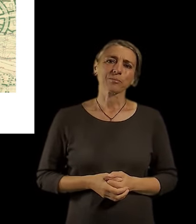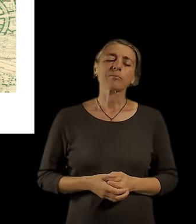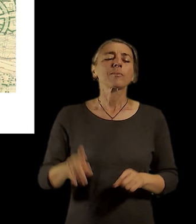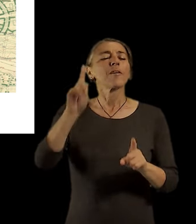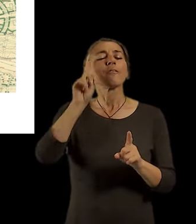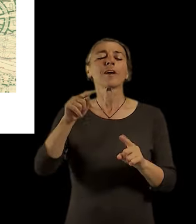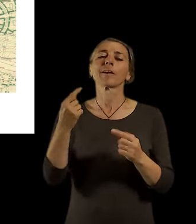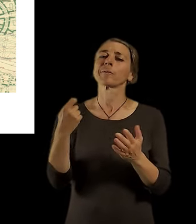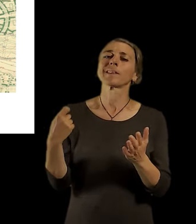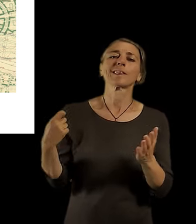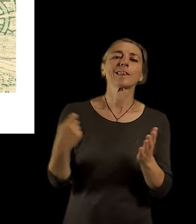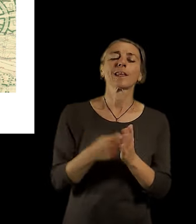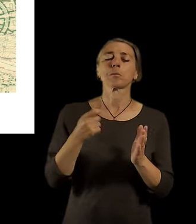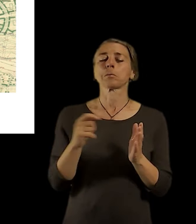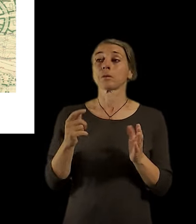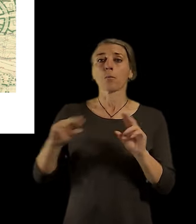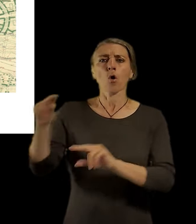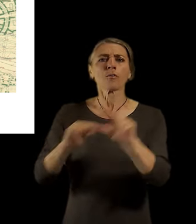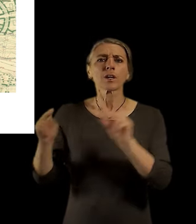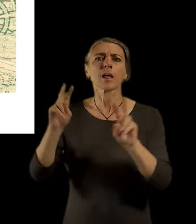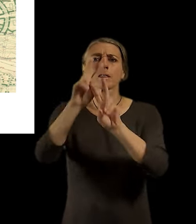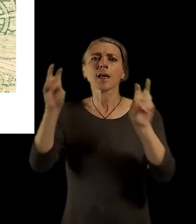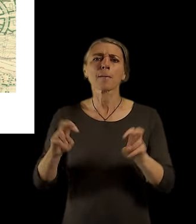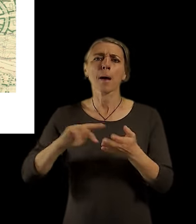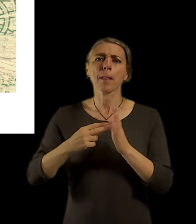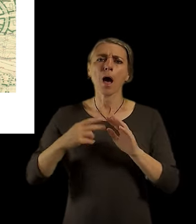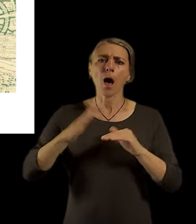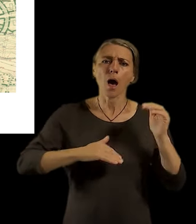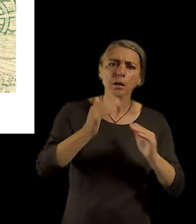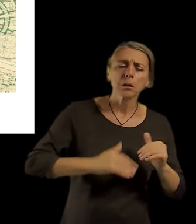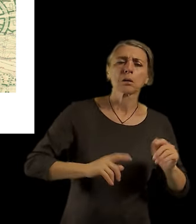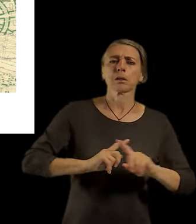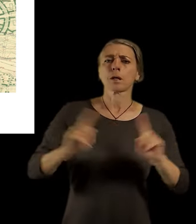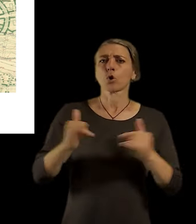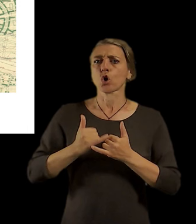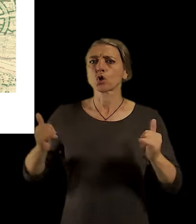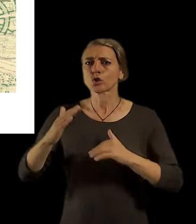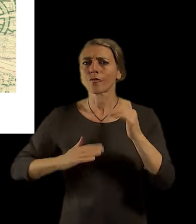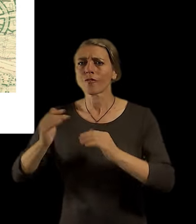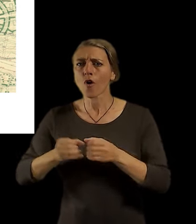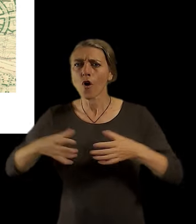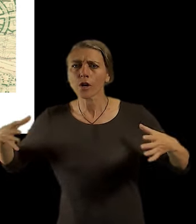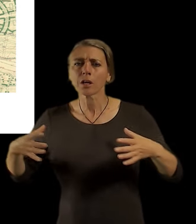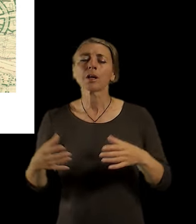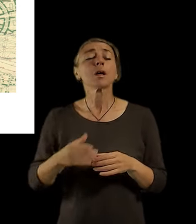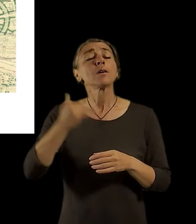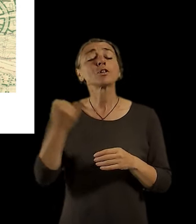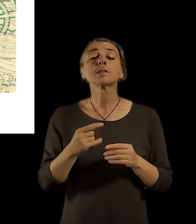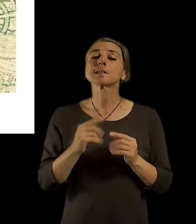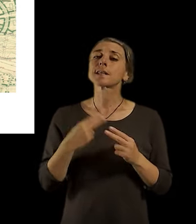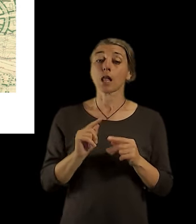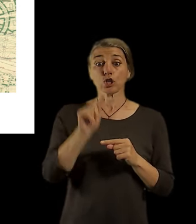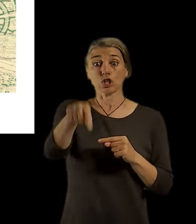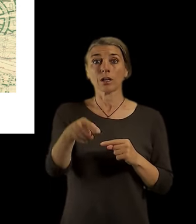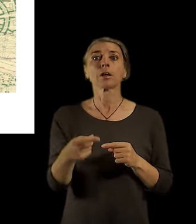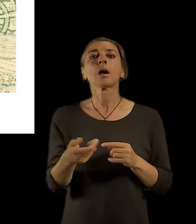jako třeba plánování nebo rozvoje, tak ty vycházejí vždycky z nějaký reality. A je potřeba si uvědomit, že to město